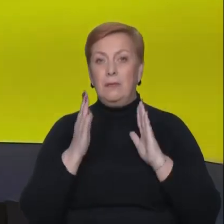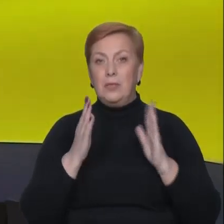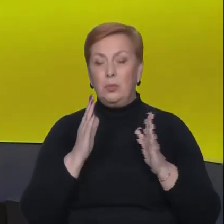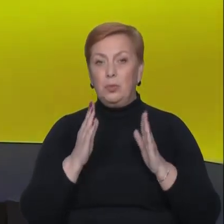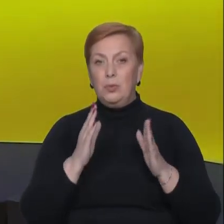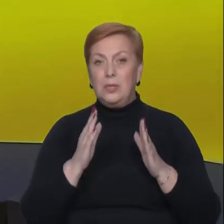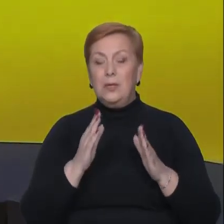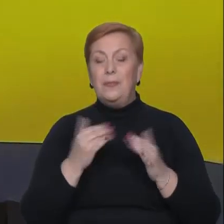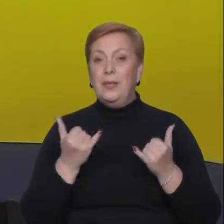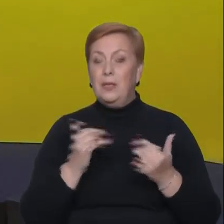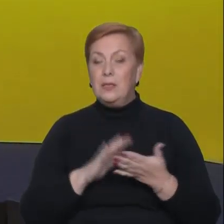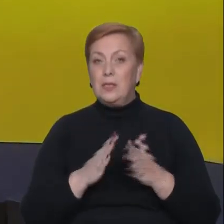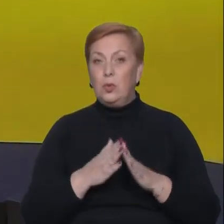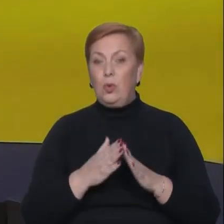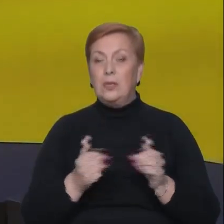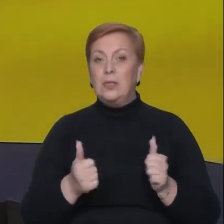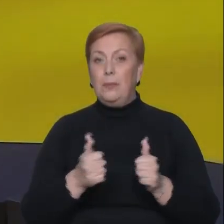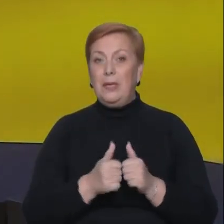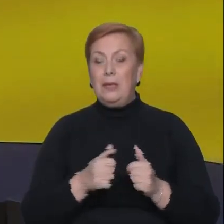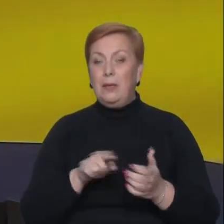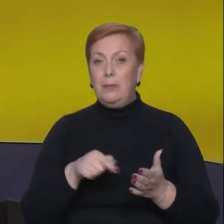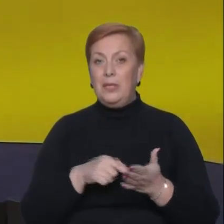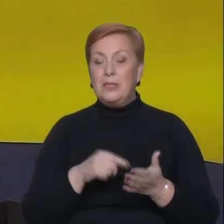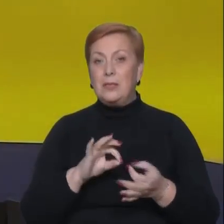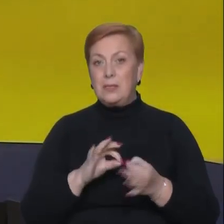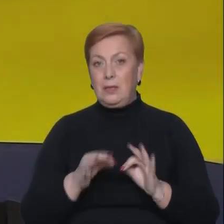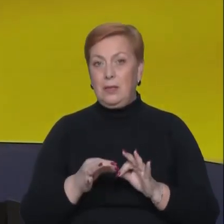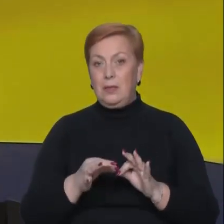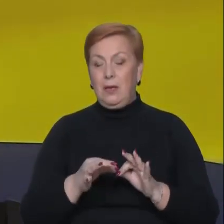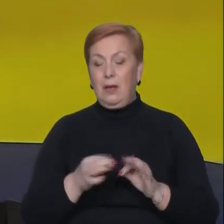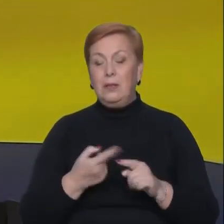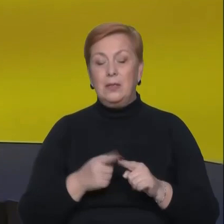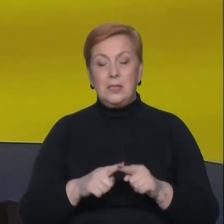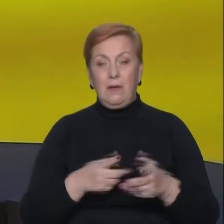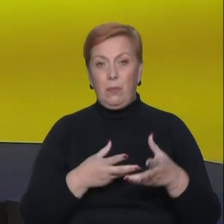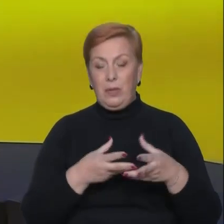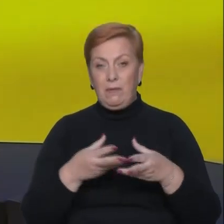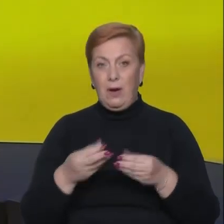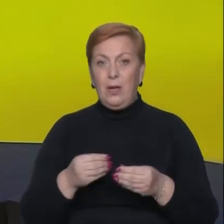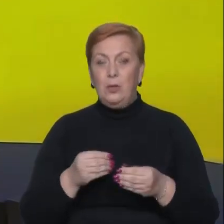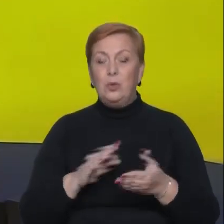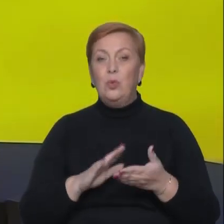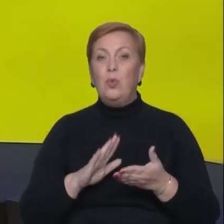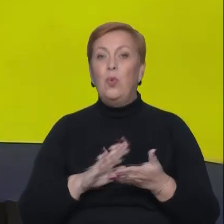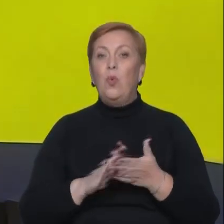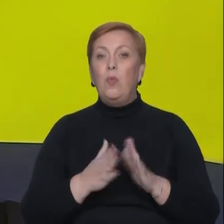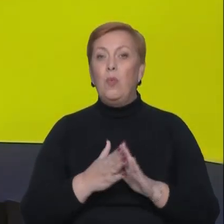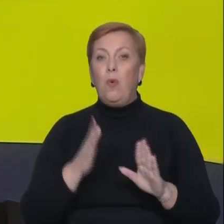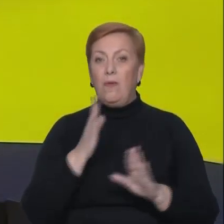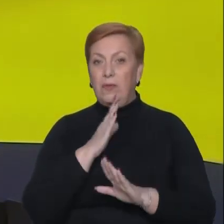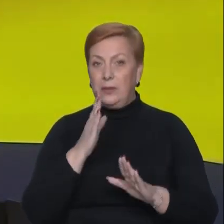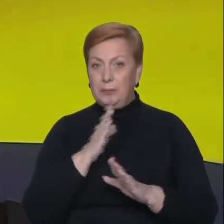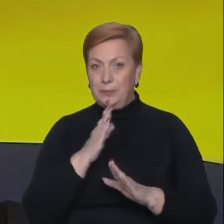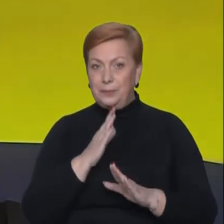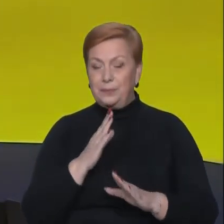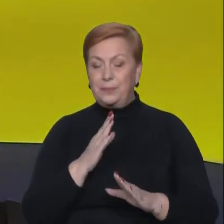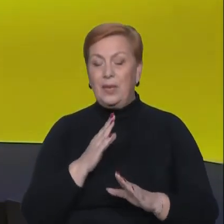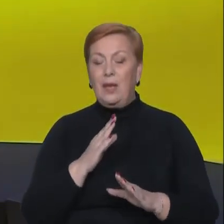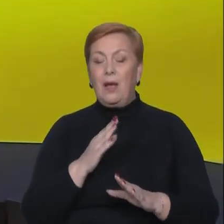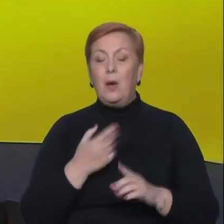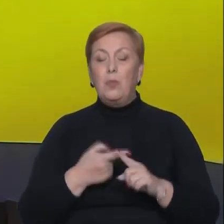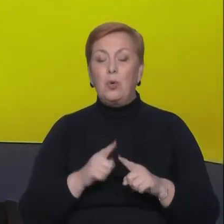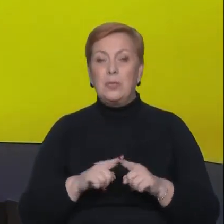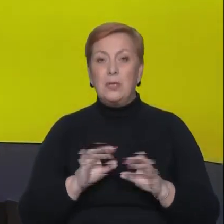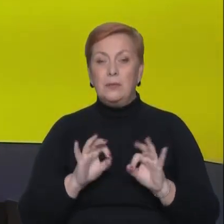біля міста складна, на це впливають її погодні умови. Розповів Суспільному в ефірі телемарфону начальник служби зв'язків з